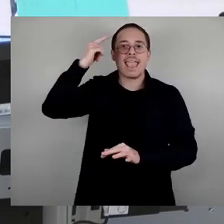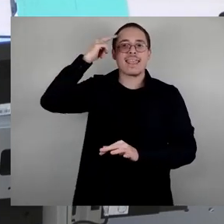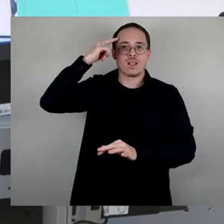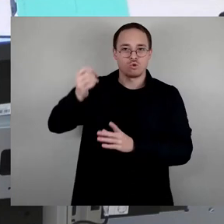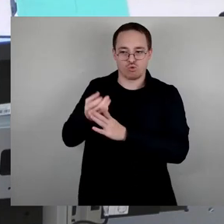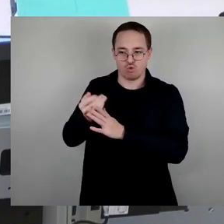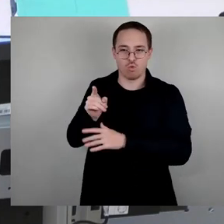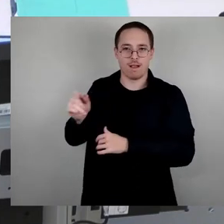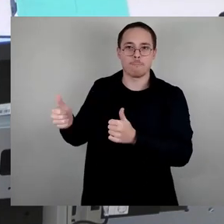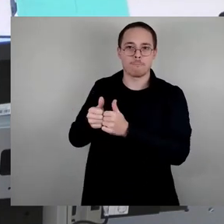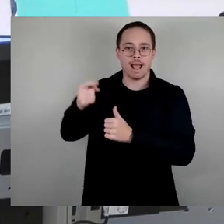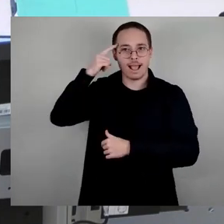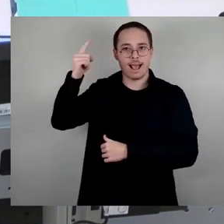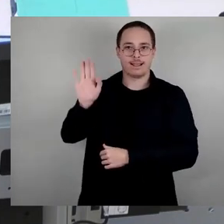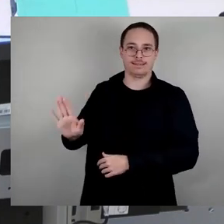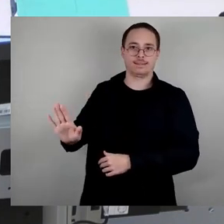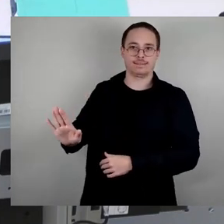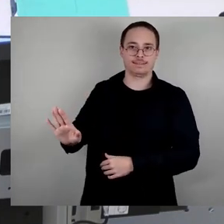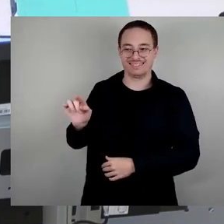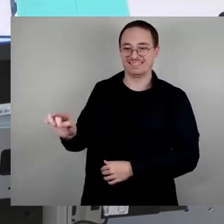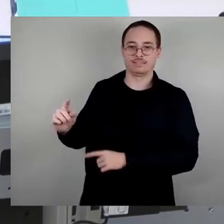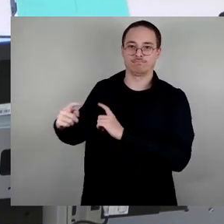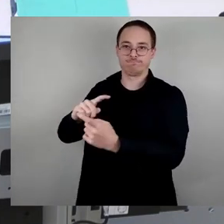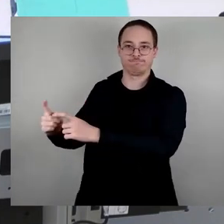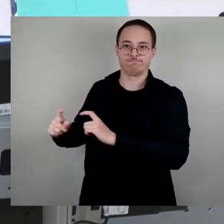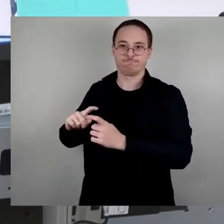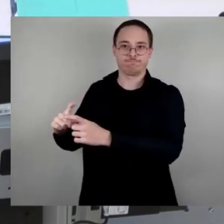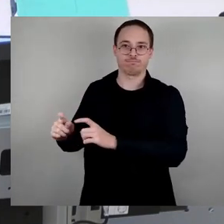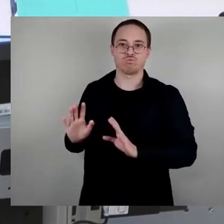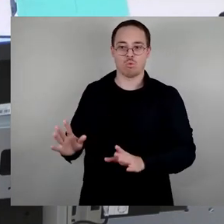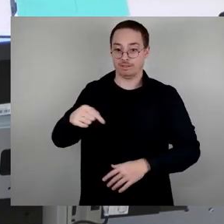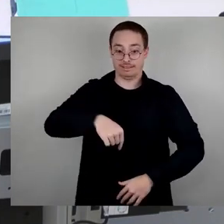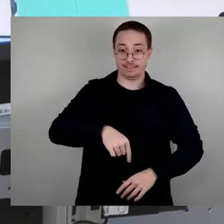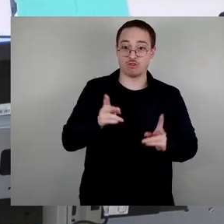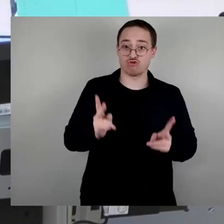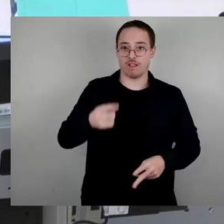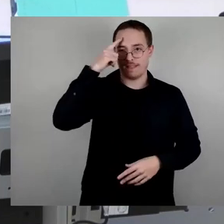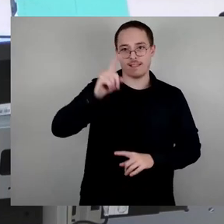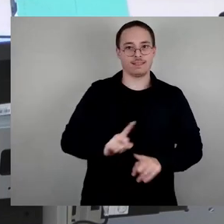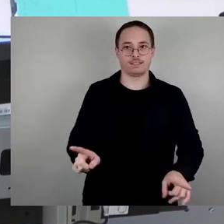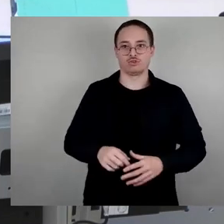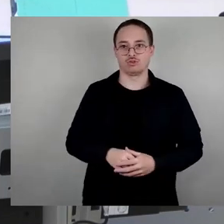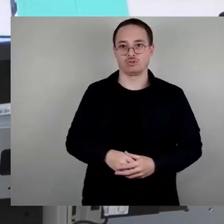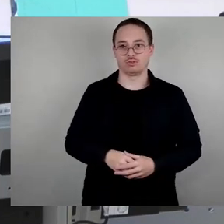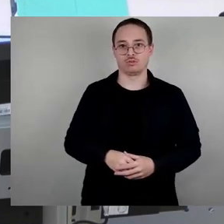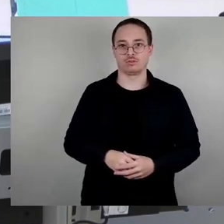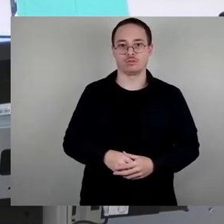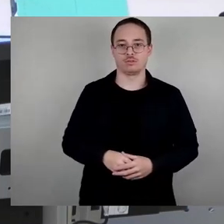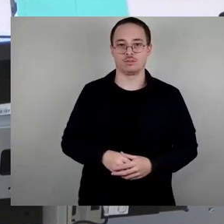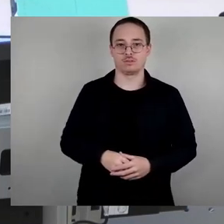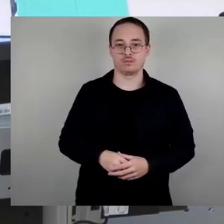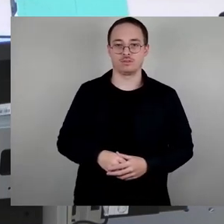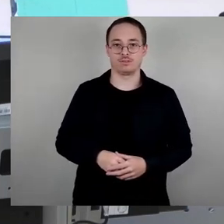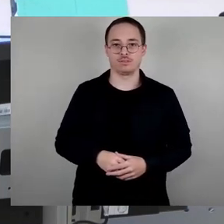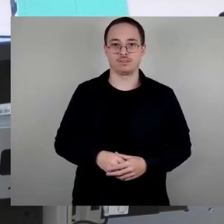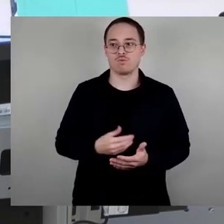werden, weil wir das natürlich hier runterbrechen müssen auf das, was wir hier in der Stadt erlebt haben und wie wir dem so gedenken,